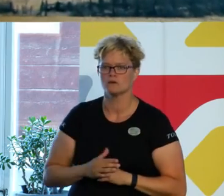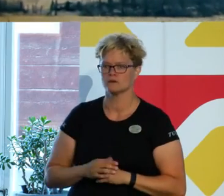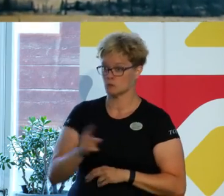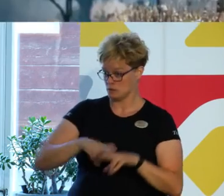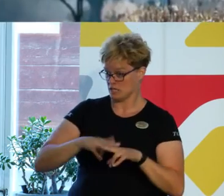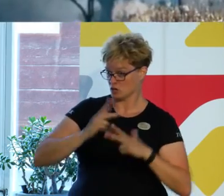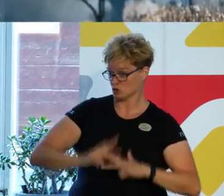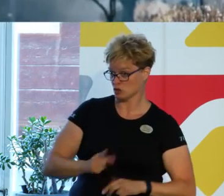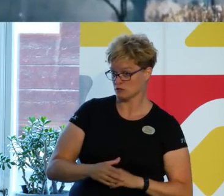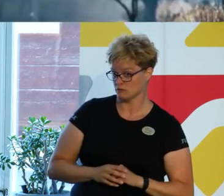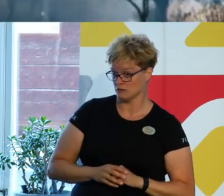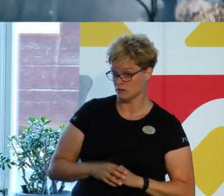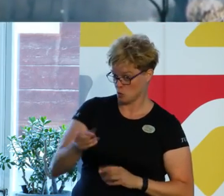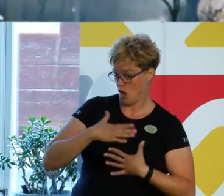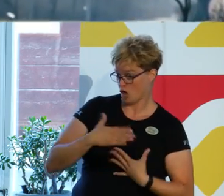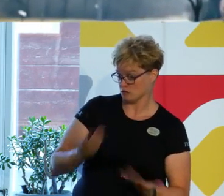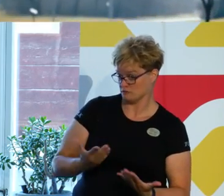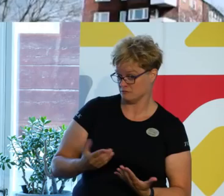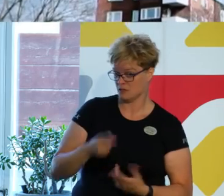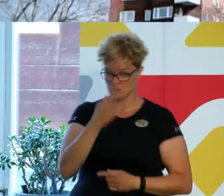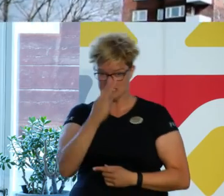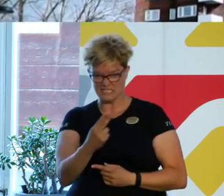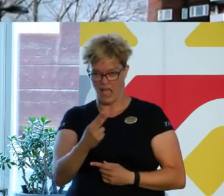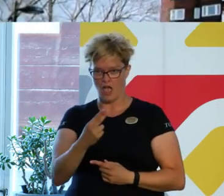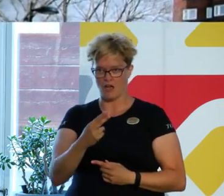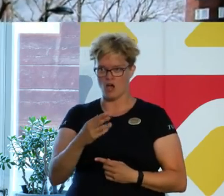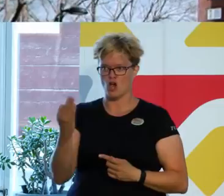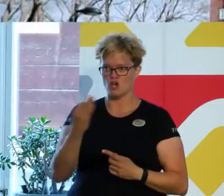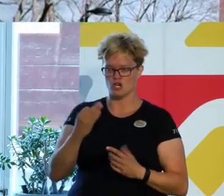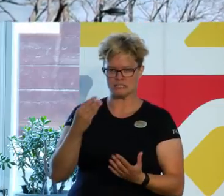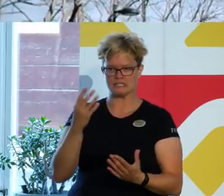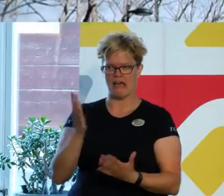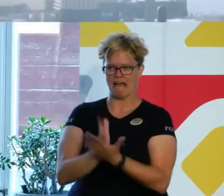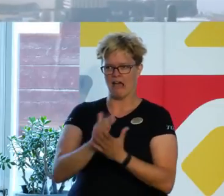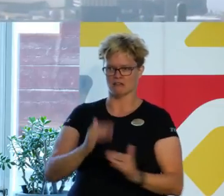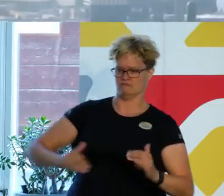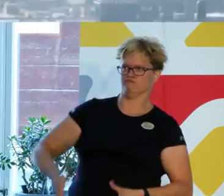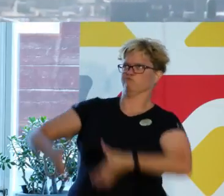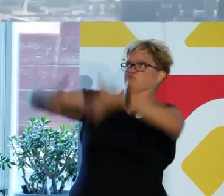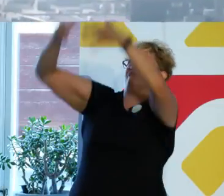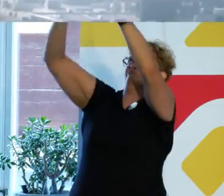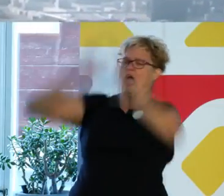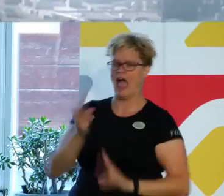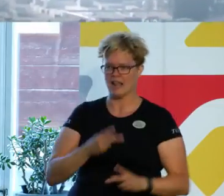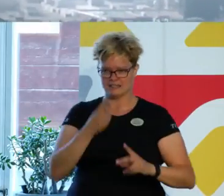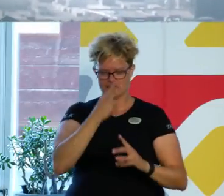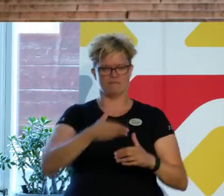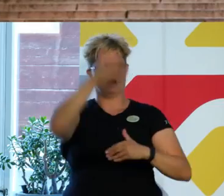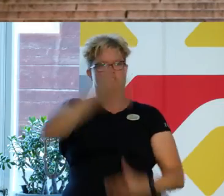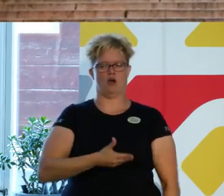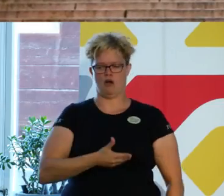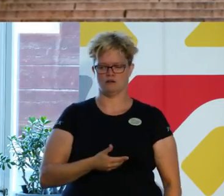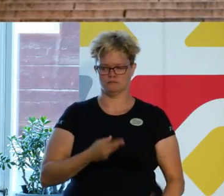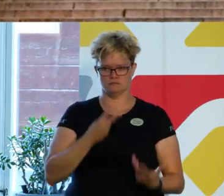Känner du dig trygg? Är du glad? Ser du höga hyresrätter, hus i rad, synvillor eller en fasad?